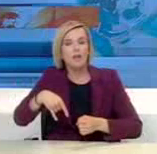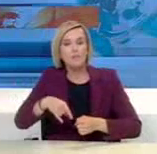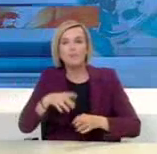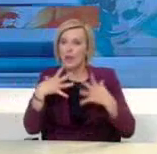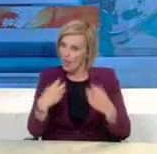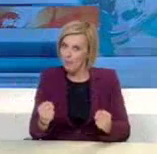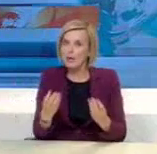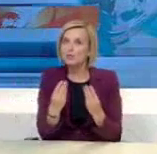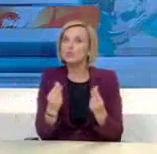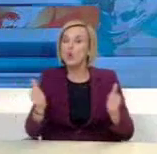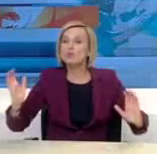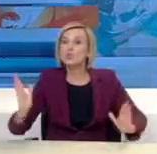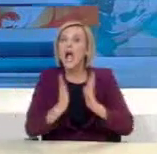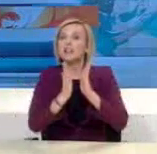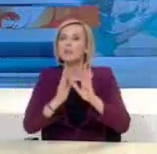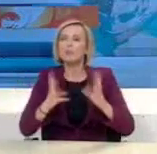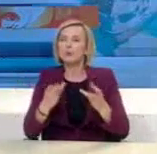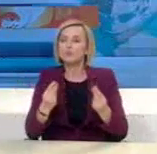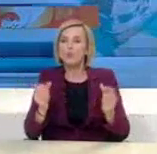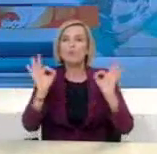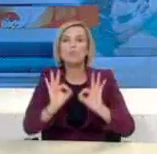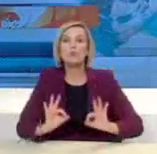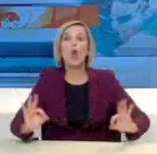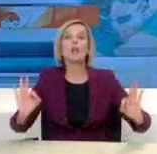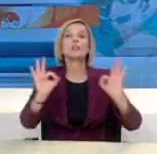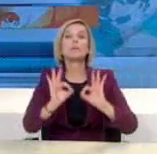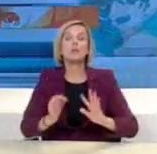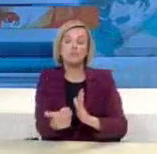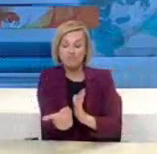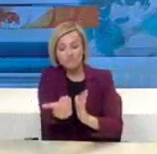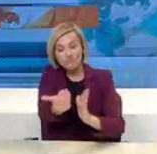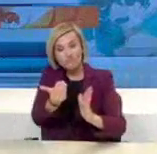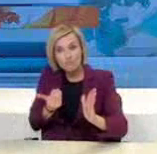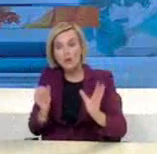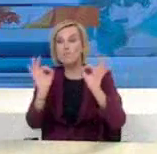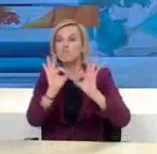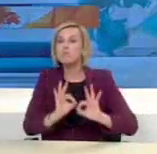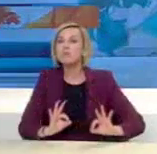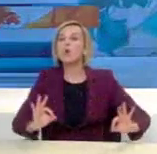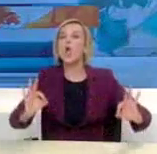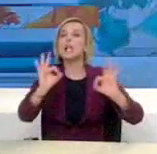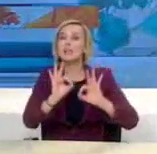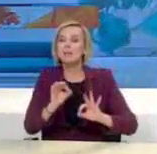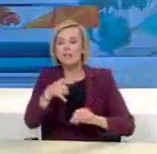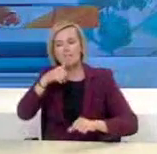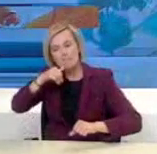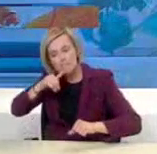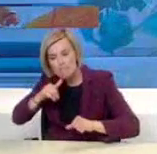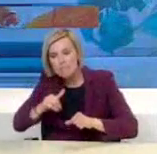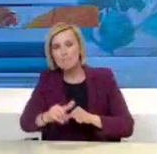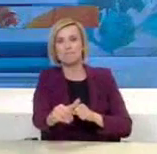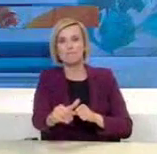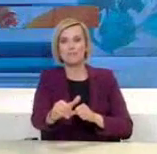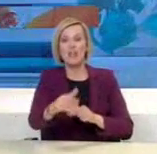κανείς την πανούκλα, η εντιμότητα. Απαιτείται εντιμότητα, αυτό ζητούν παγίως οι πολίτες από το